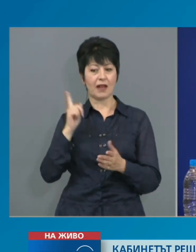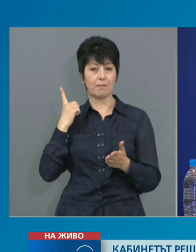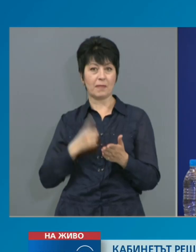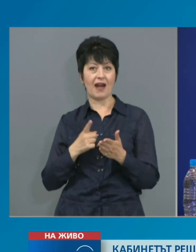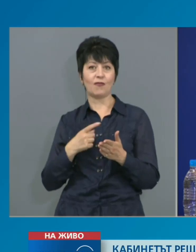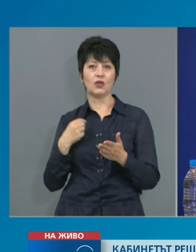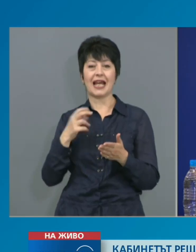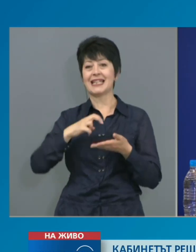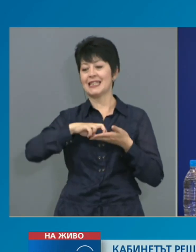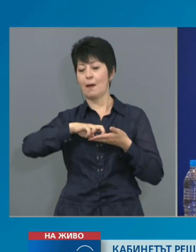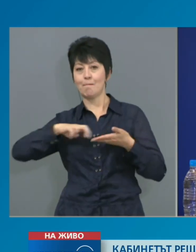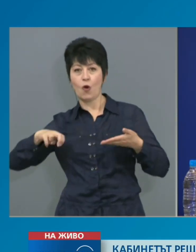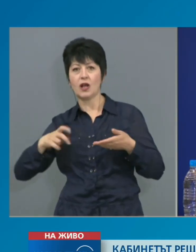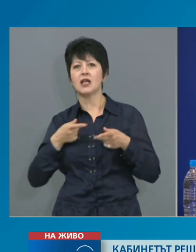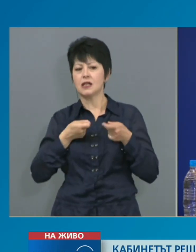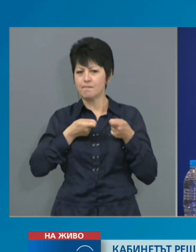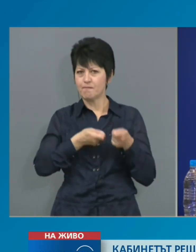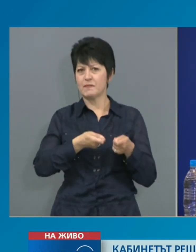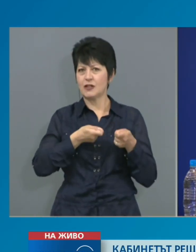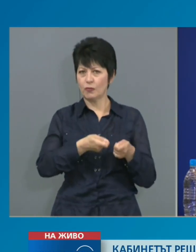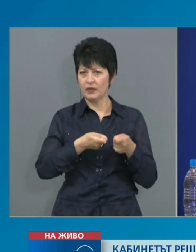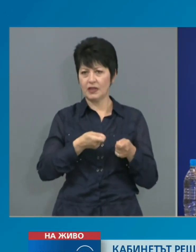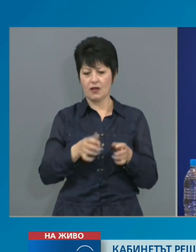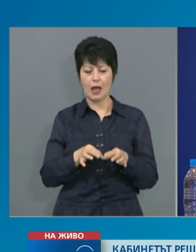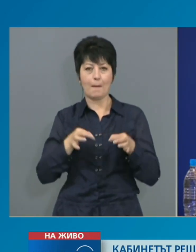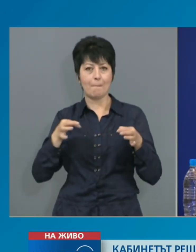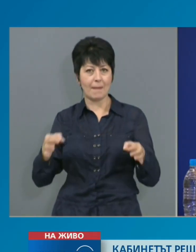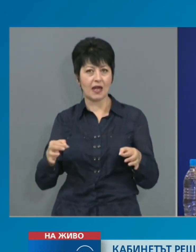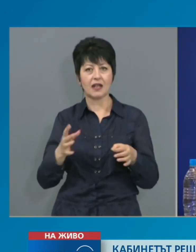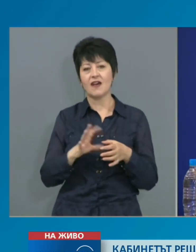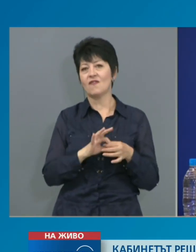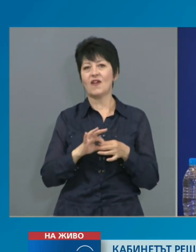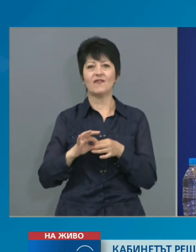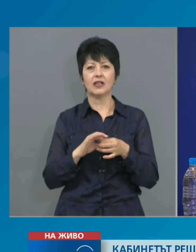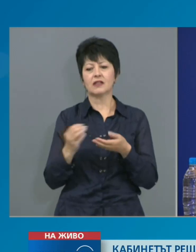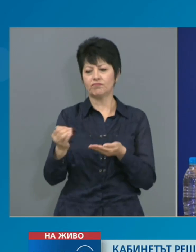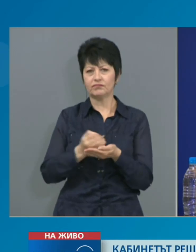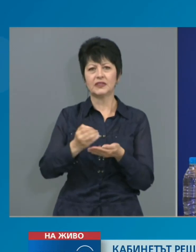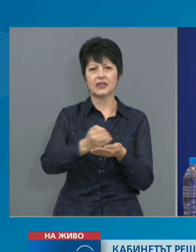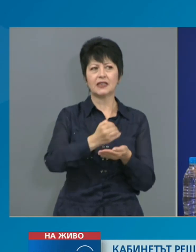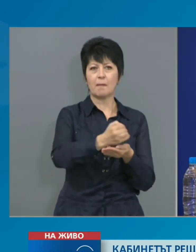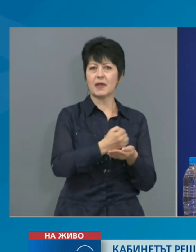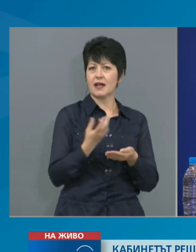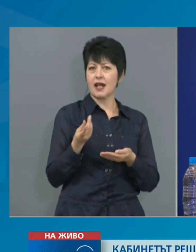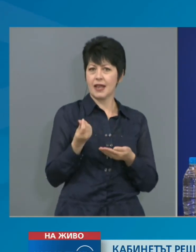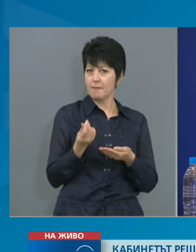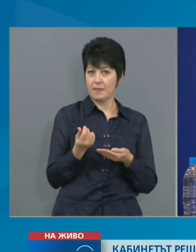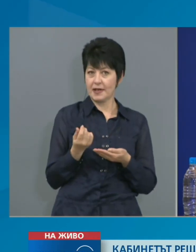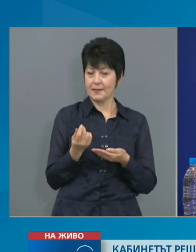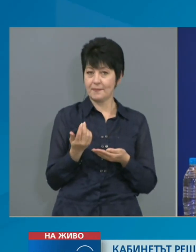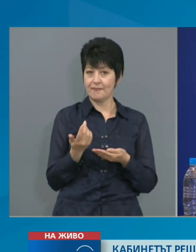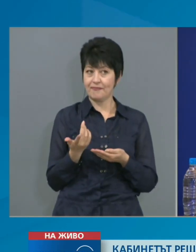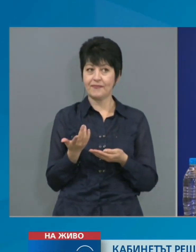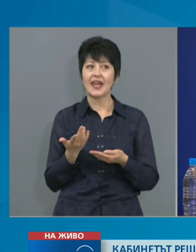да извършват пренудителни мерки във връзка с събирането на задължения. Истината е, че